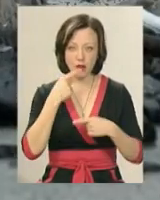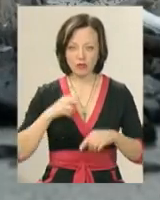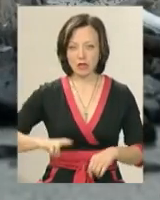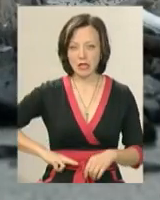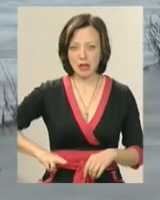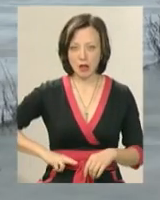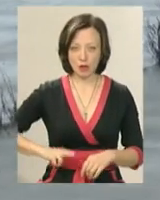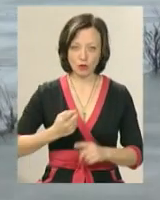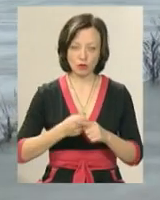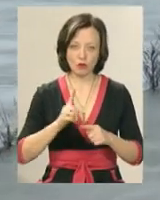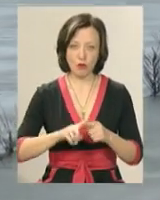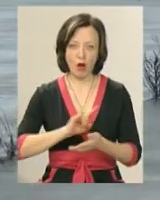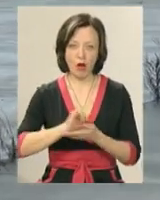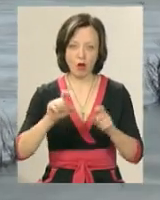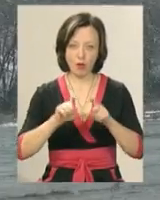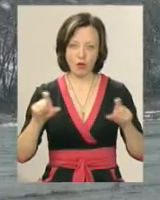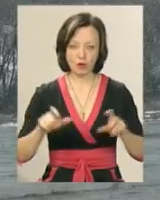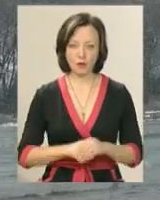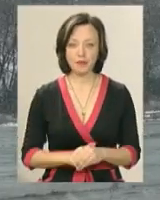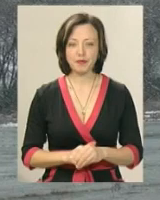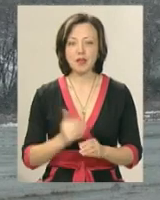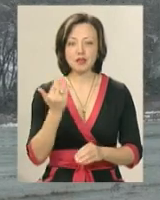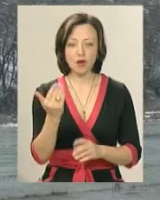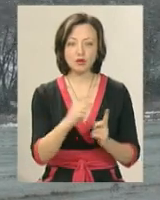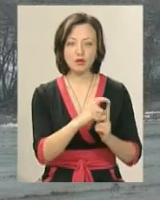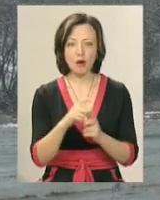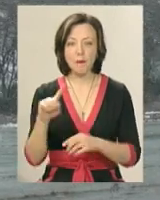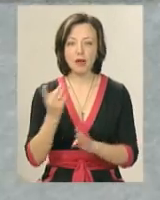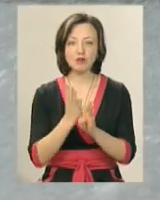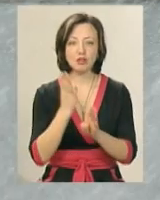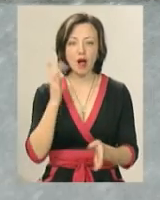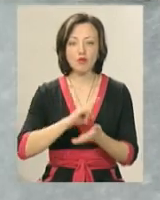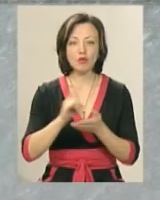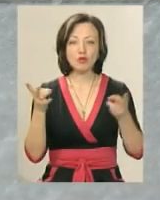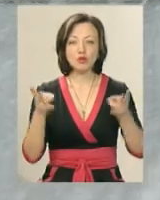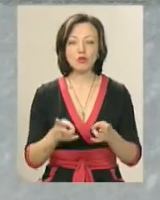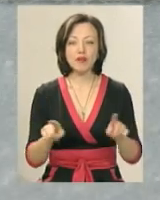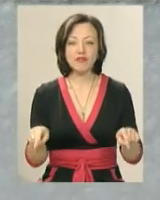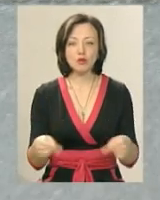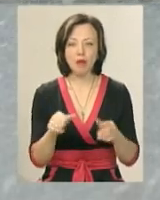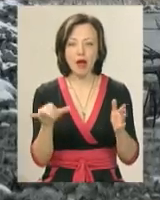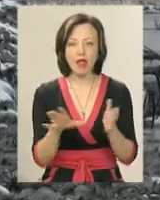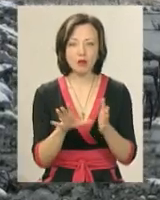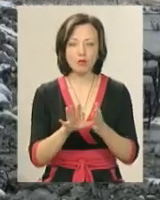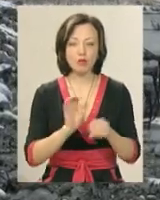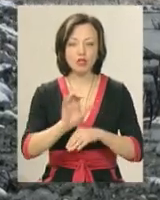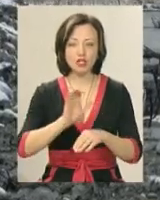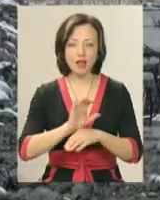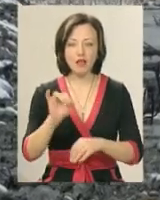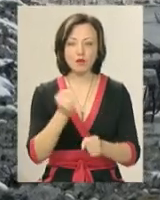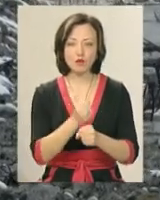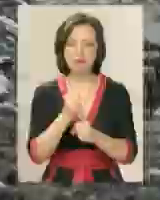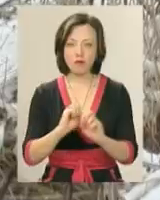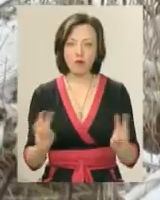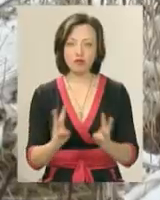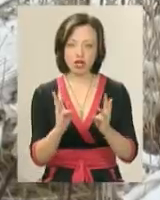директор комунального підприємства Валерій Сорока. За його словами, насамперед литовище потребує відновлення електропостачання та функціонування